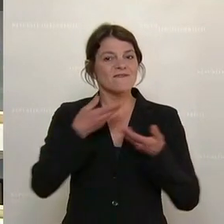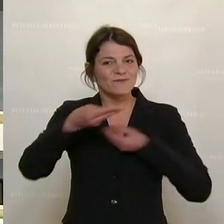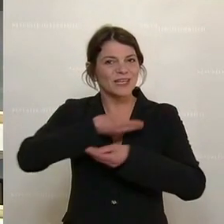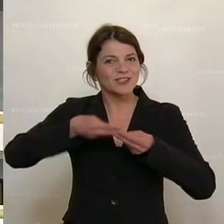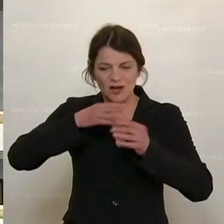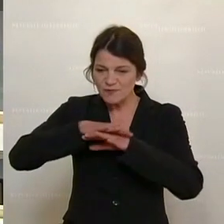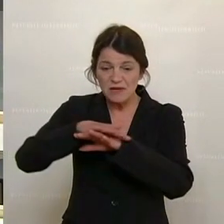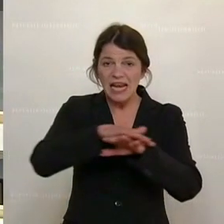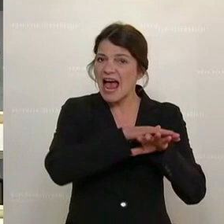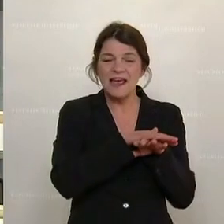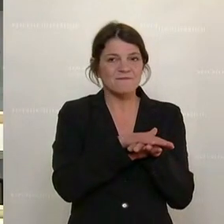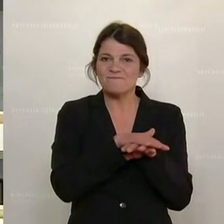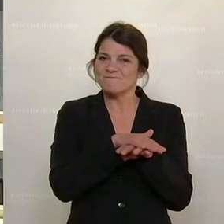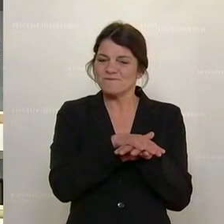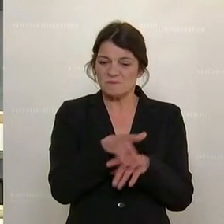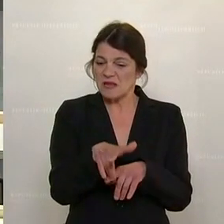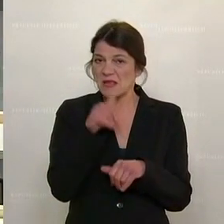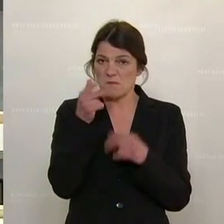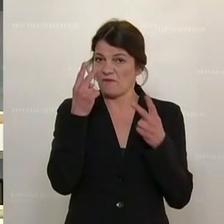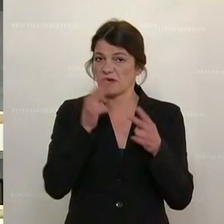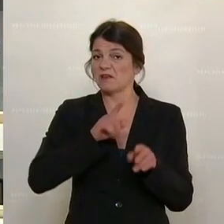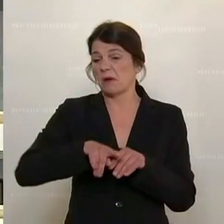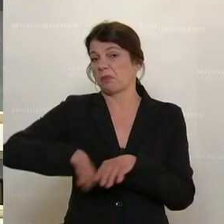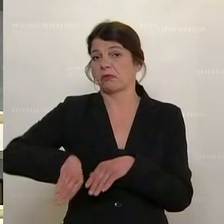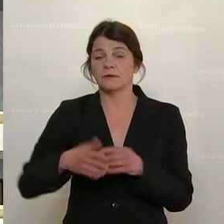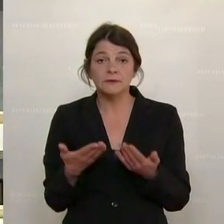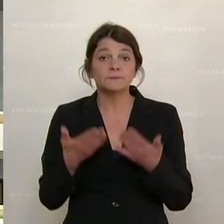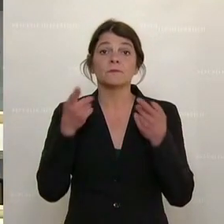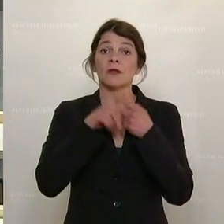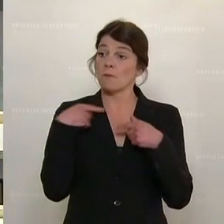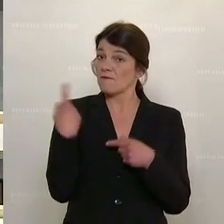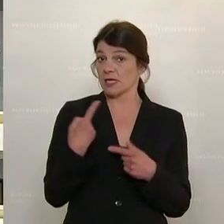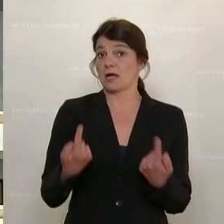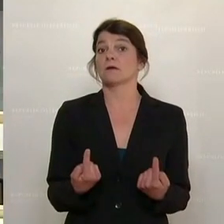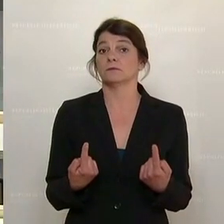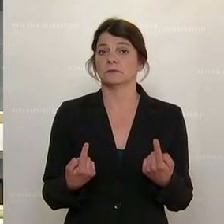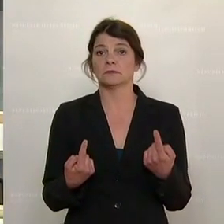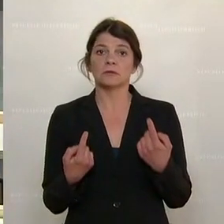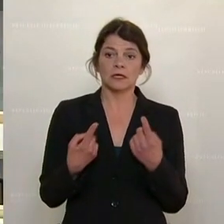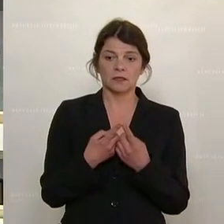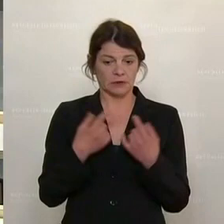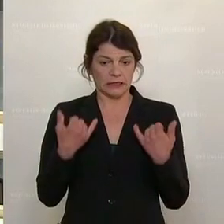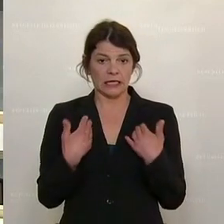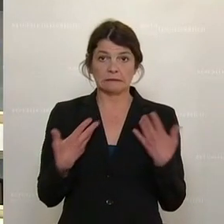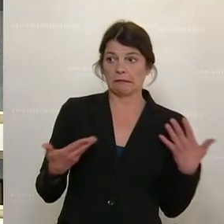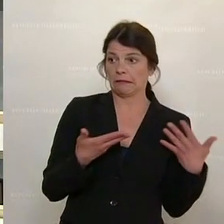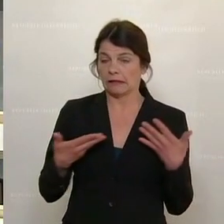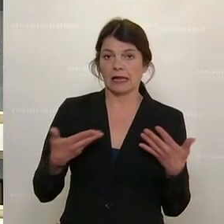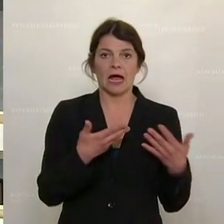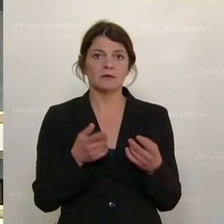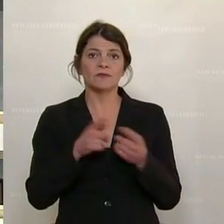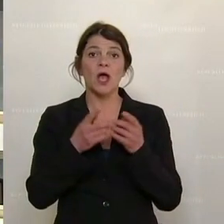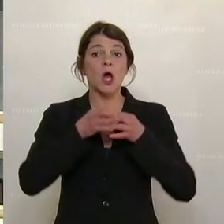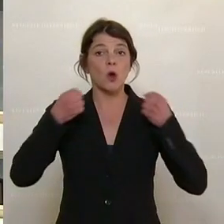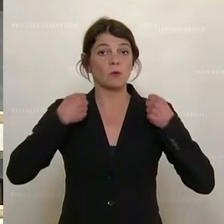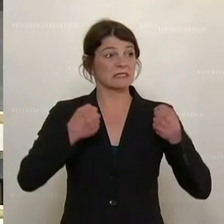offensichtlich nicht mehr zählt. Und wir, sage ich einmal, ein bisschen ein Spielball geworden sind der